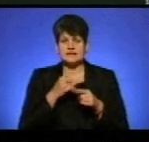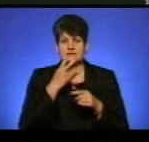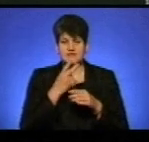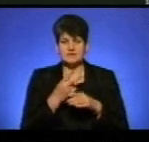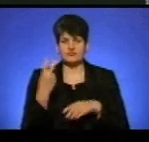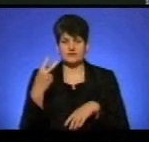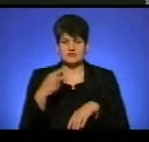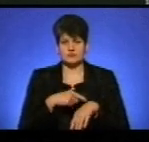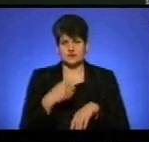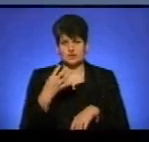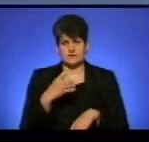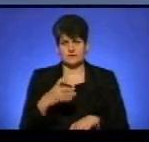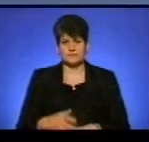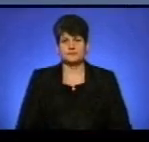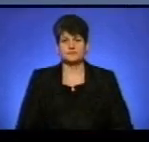20-й 40.